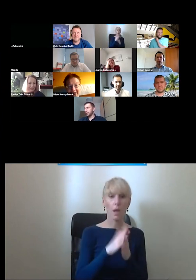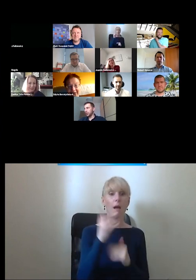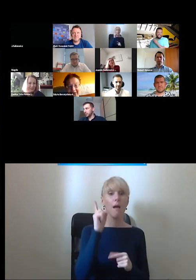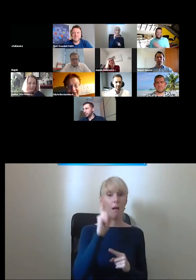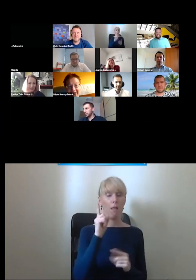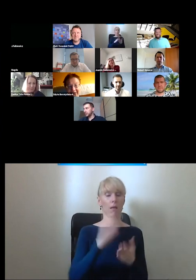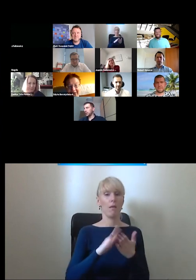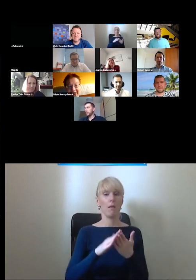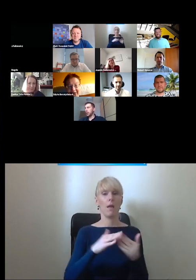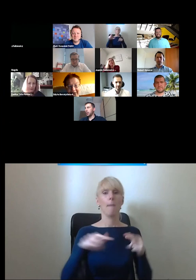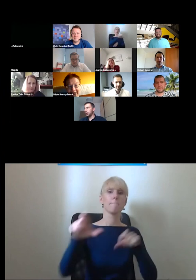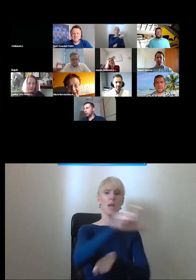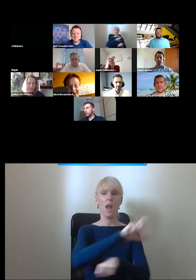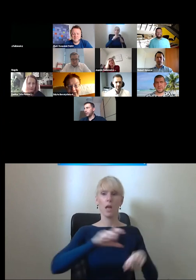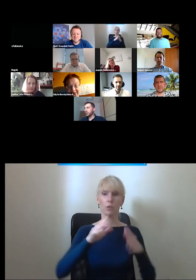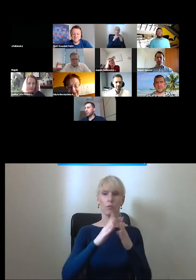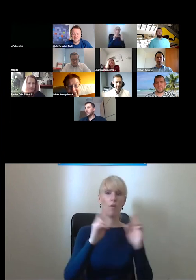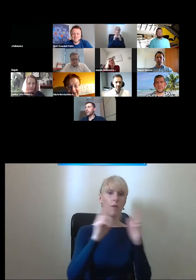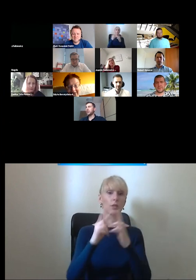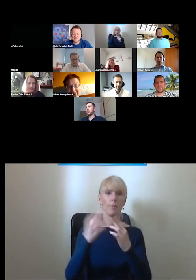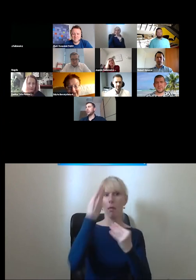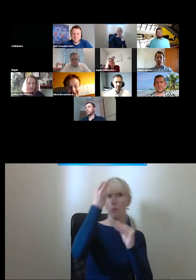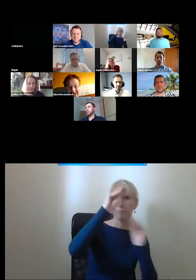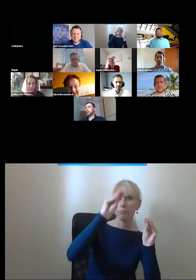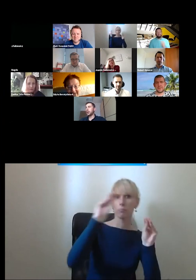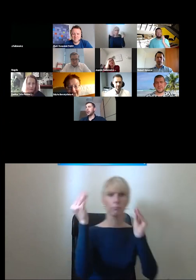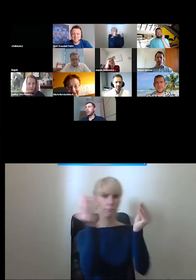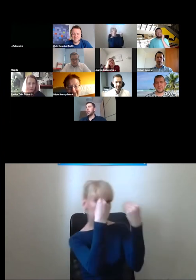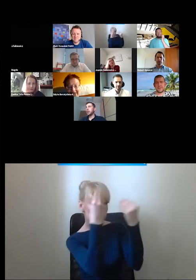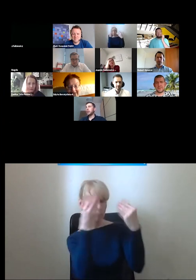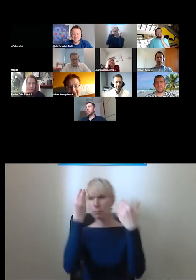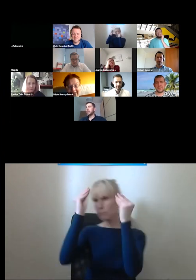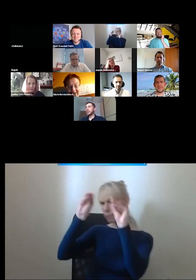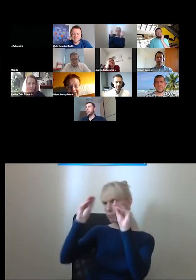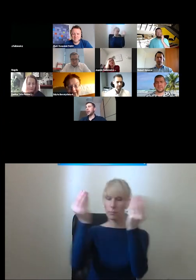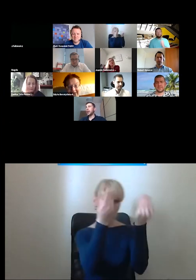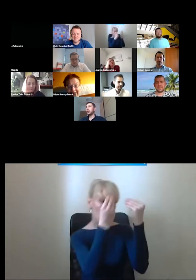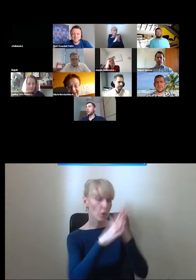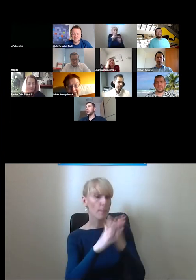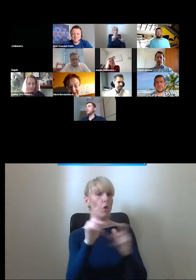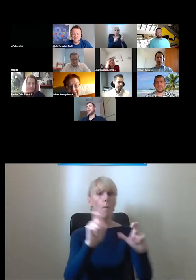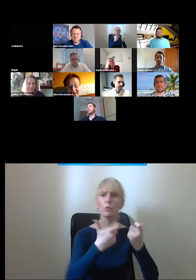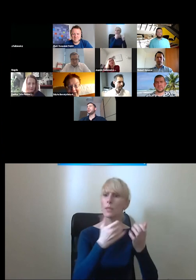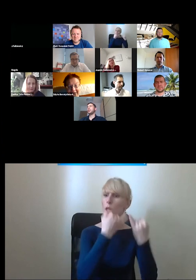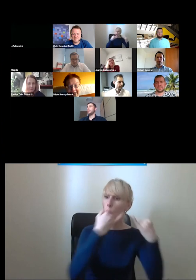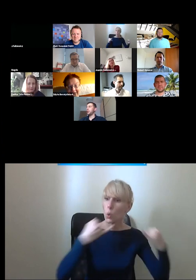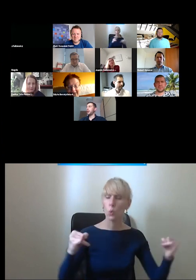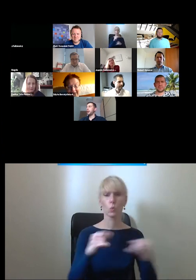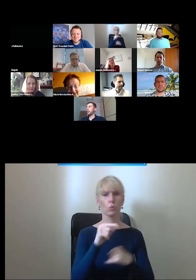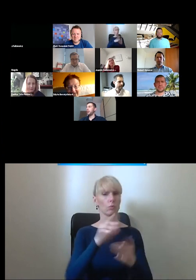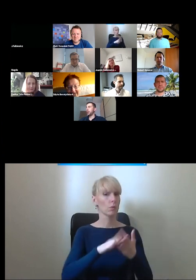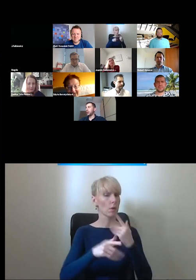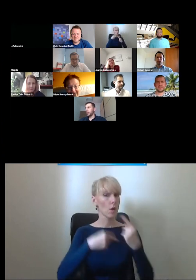komunikacji do tego żeby się wzajemnie edukować i rozmawiać o różnych przypadkach i te spotkania dąlą w jak najlepszą